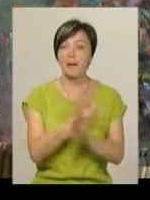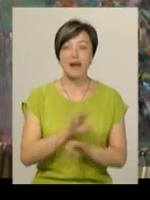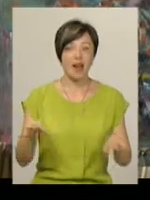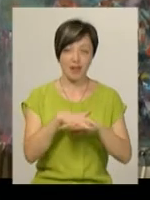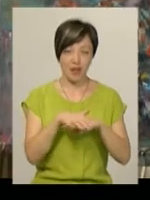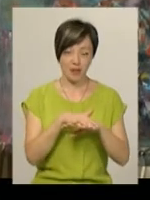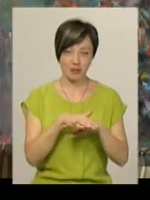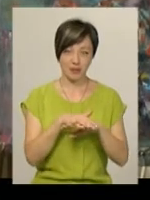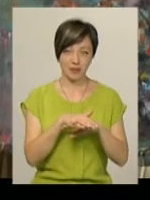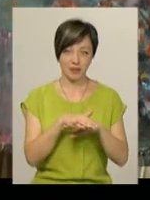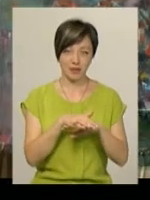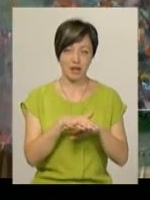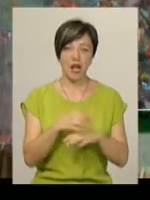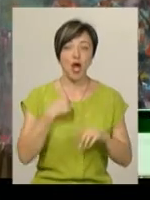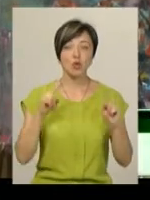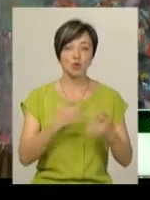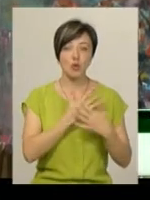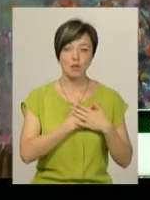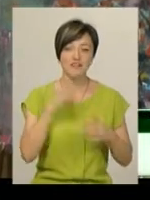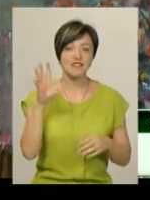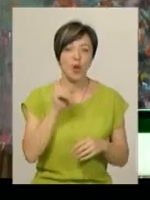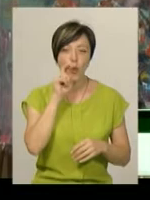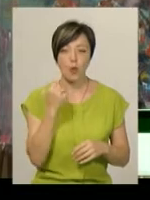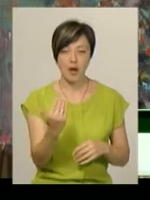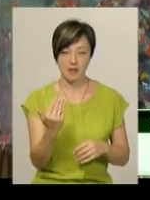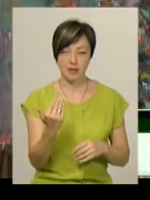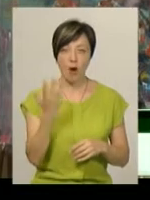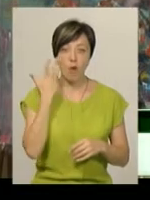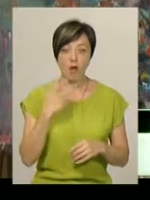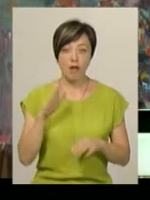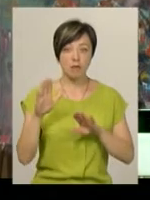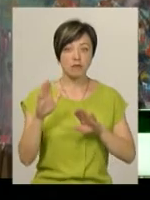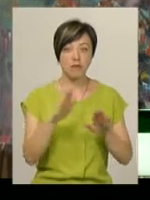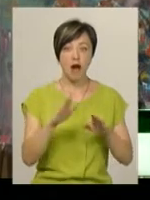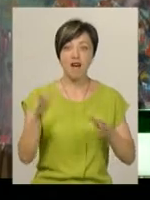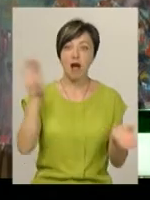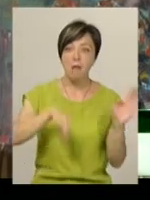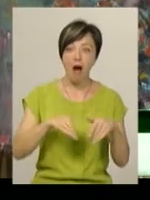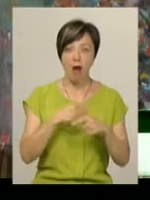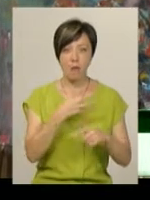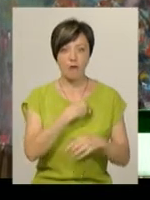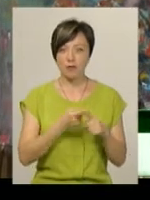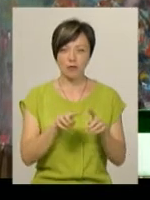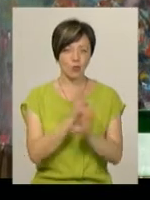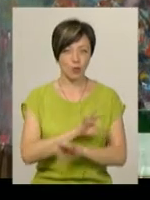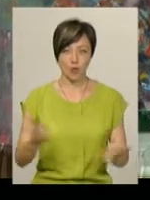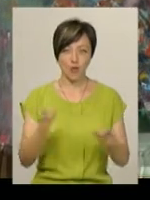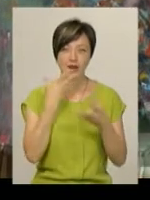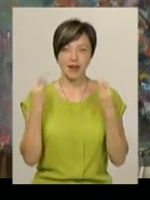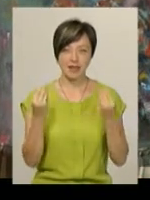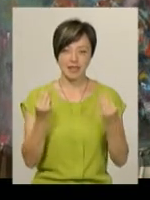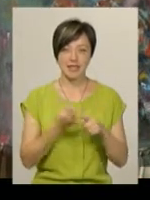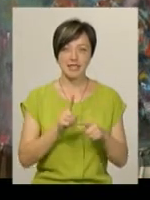Це прекрасний народ. Я дуже люблю все українське. Я коли буваю на Карпатті чи у Львові, це чудово. Це краса.